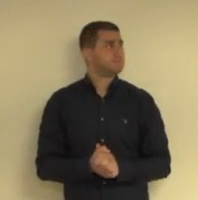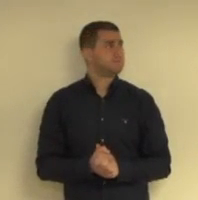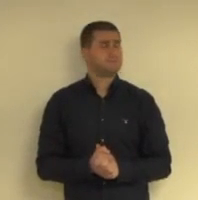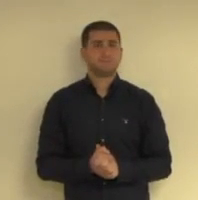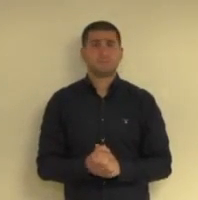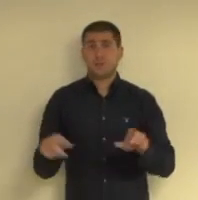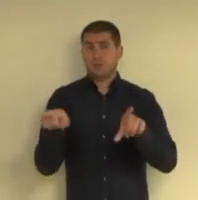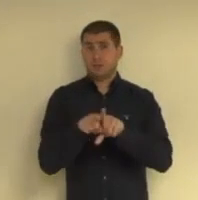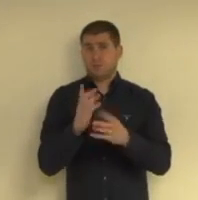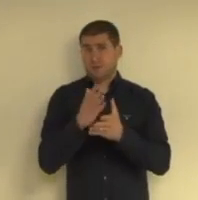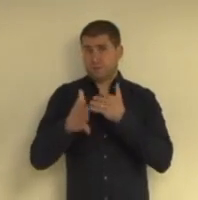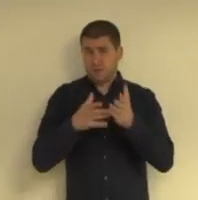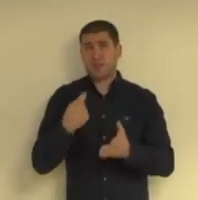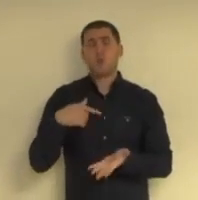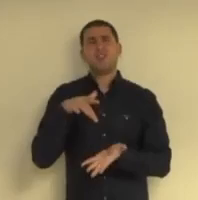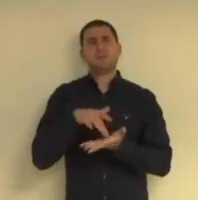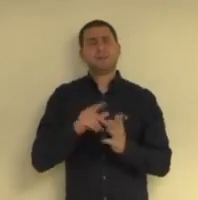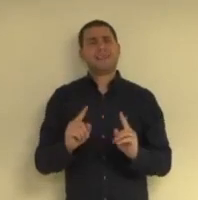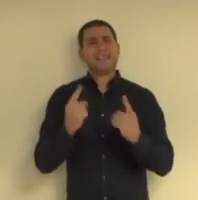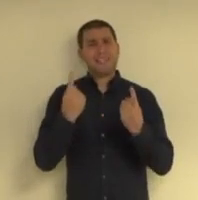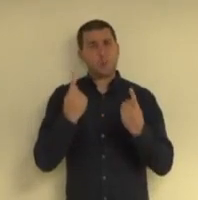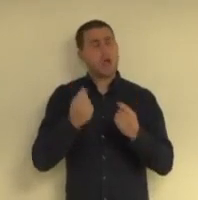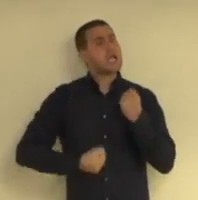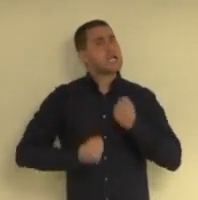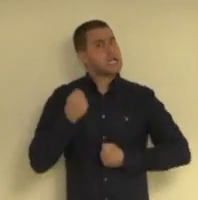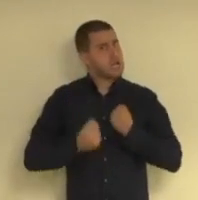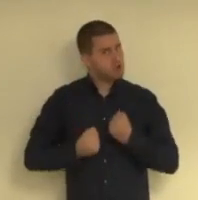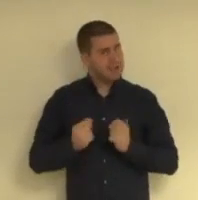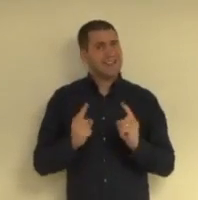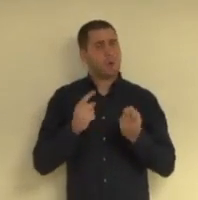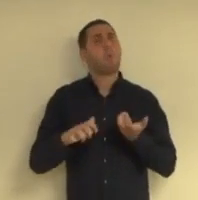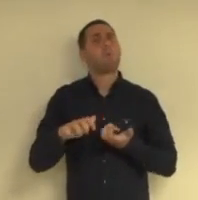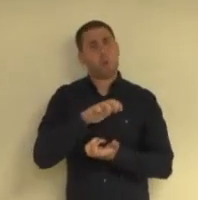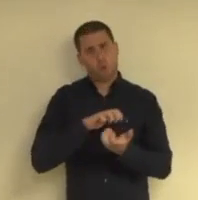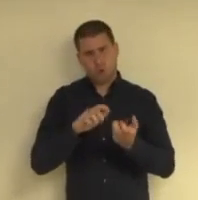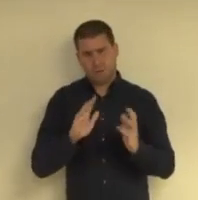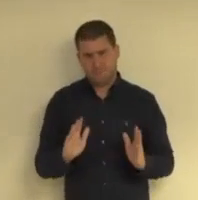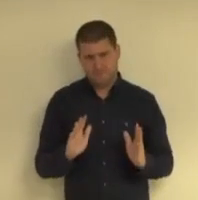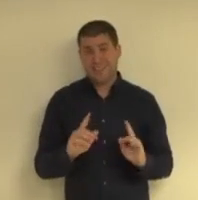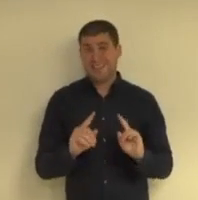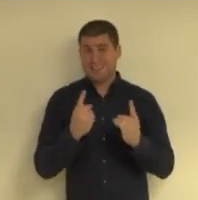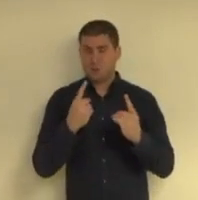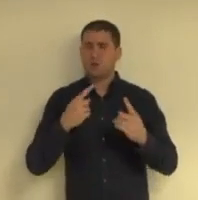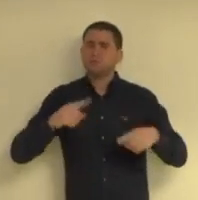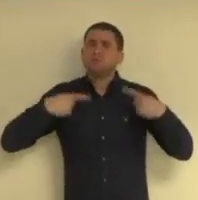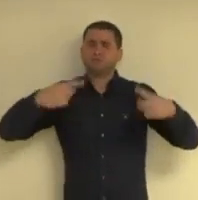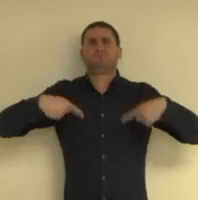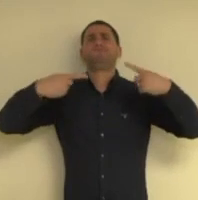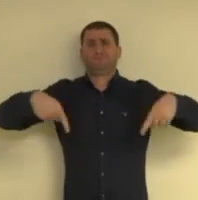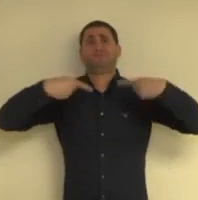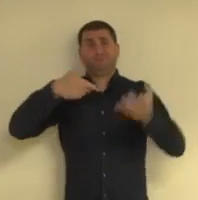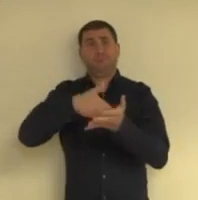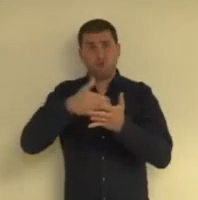כמו שנאמר אנחנו נמצאים באירוע שהוא אירוע קשה הוא אירוע מורכב הוא אירוע מתגלגל